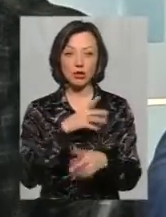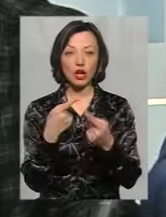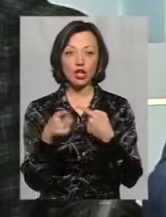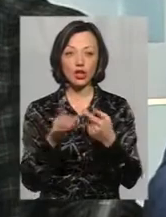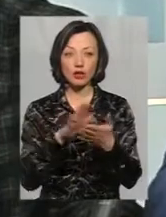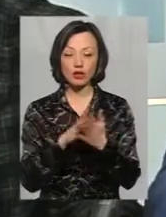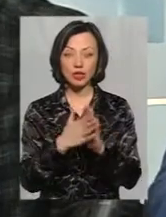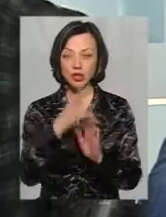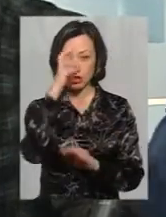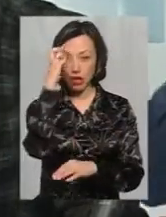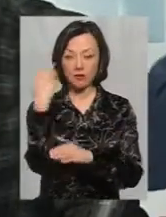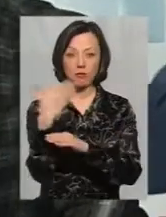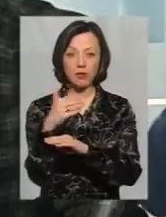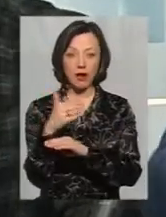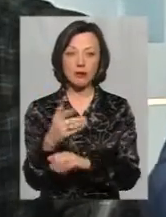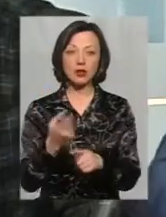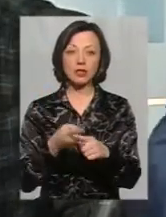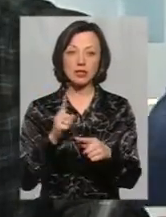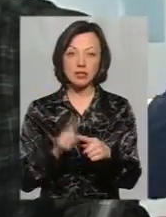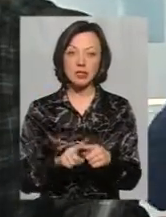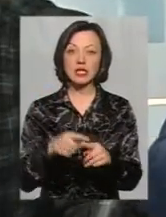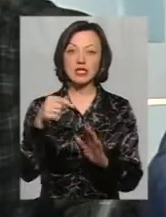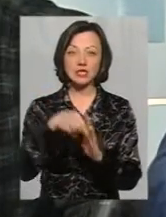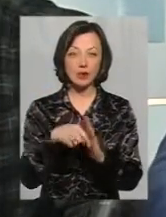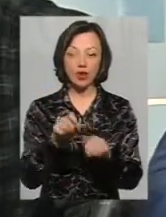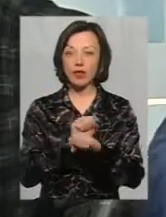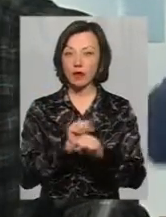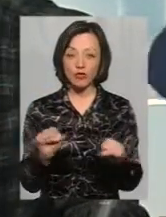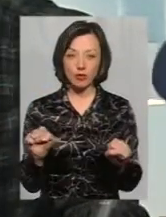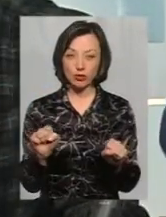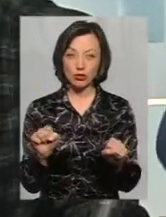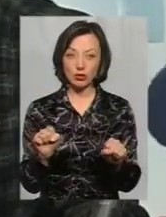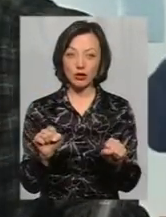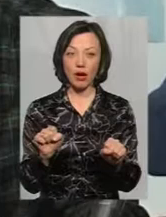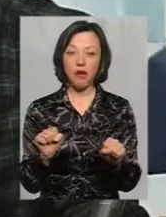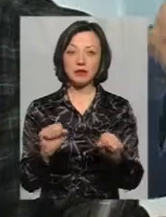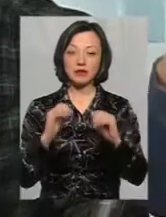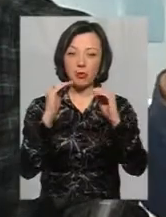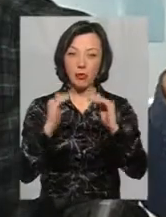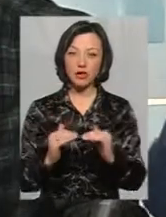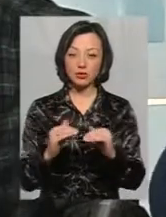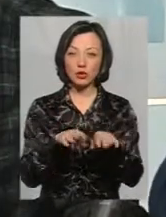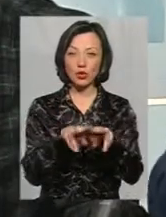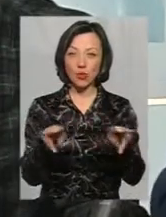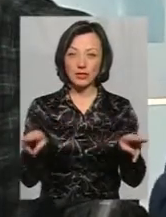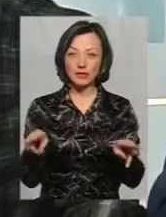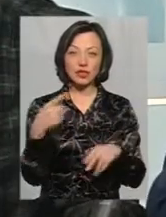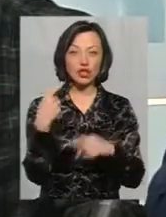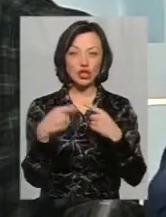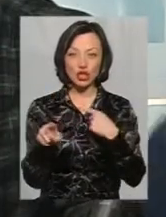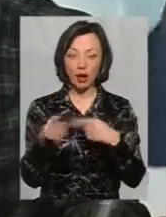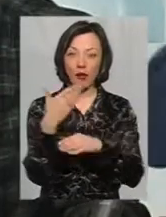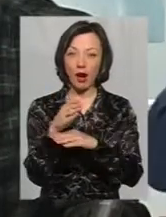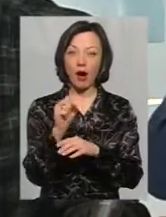позиція, що державний прапор – це є ось той символ, який не можна применшувати до рівня інших прапорів при всіх її